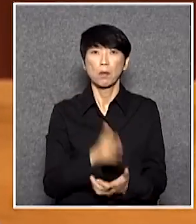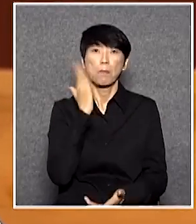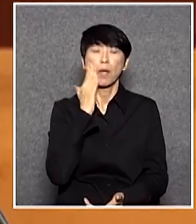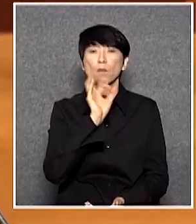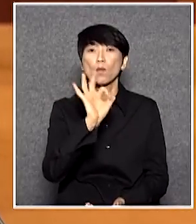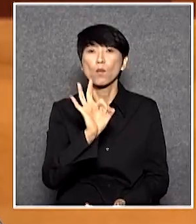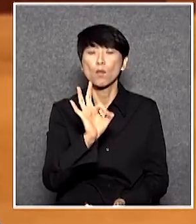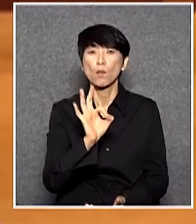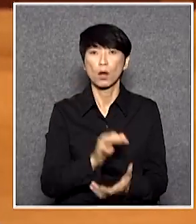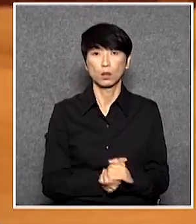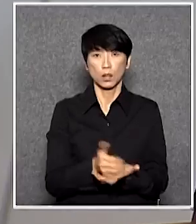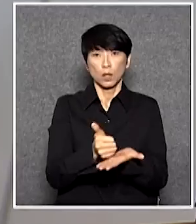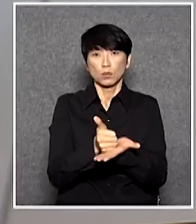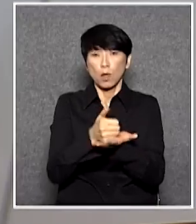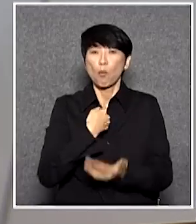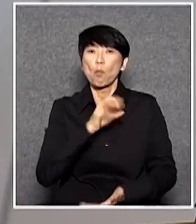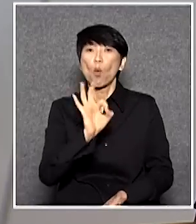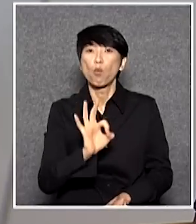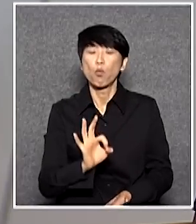議員他不請我去梁國雄議員